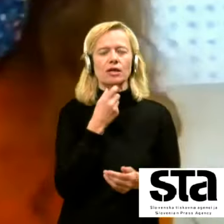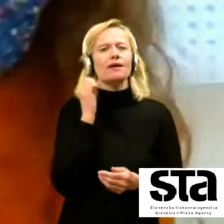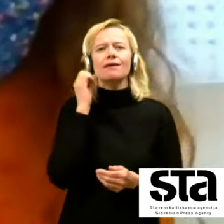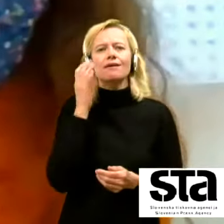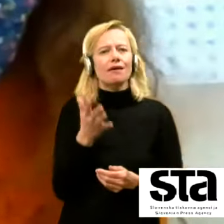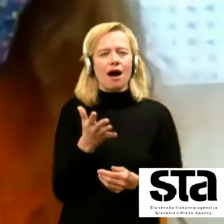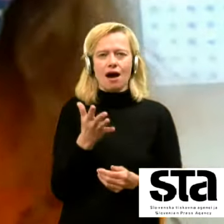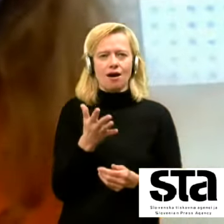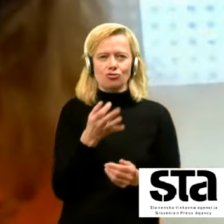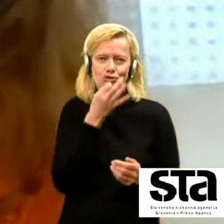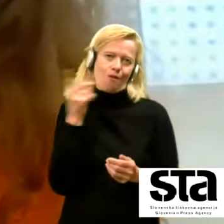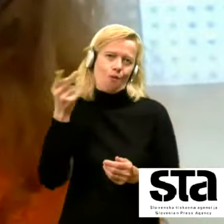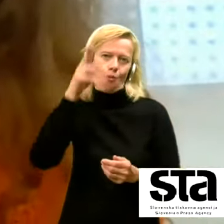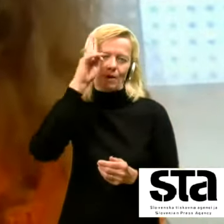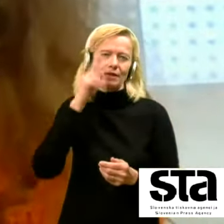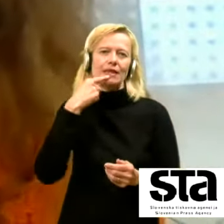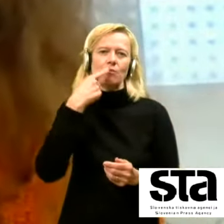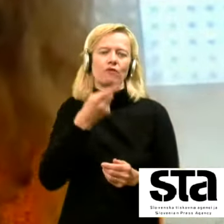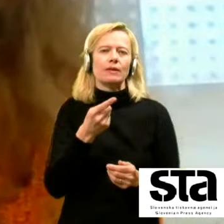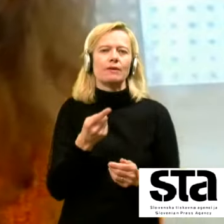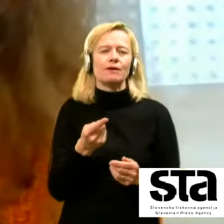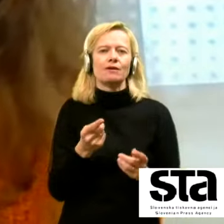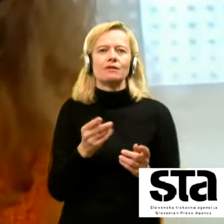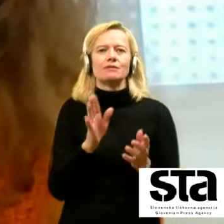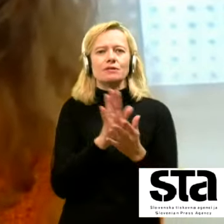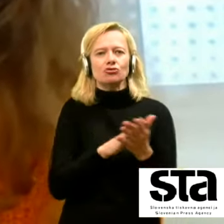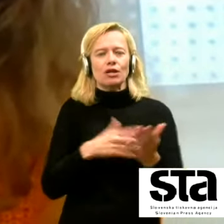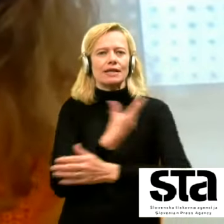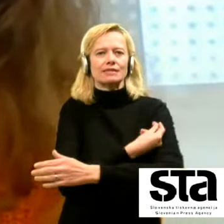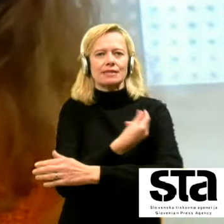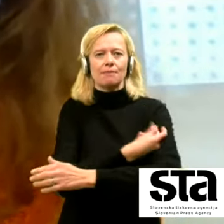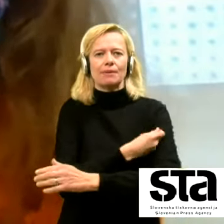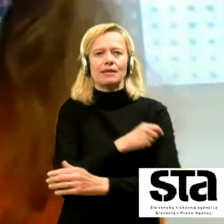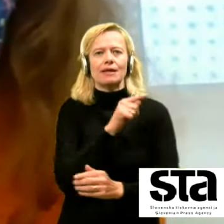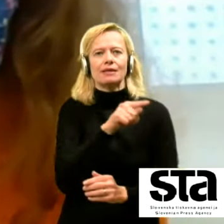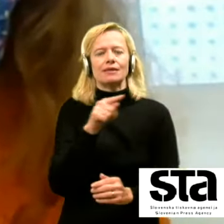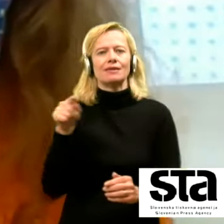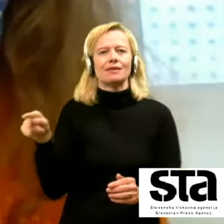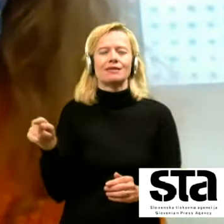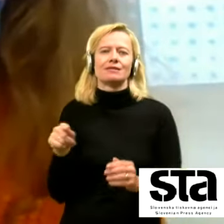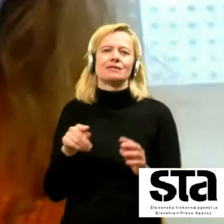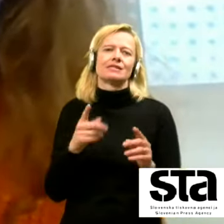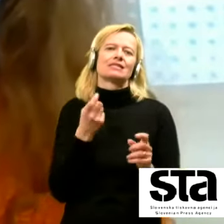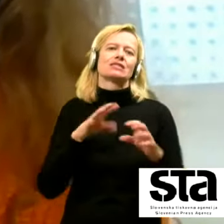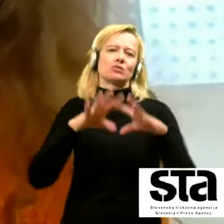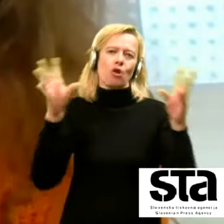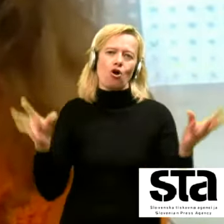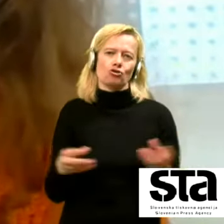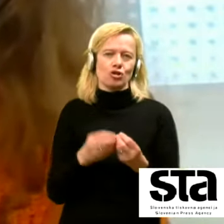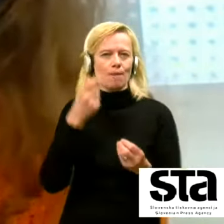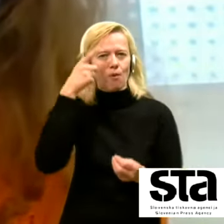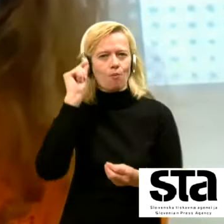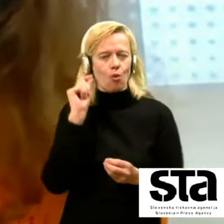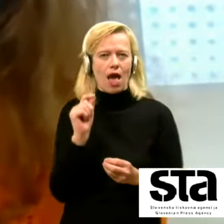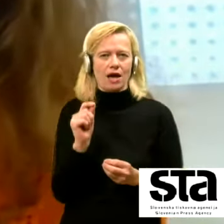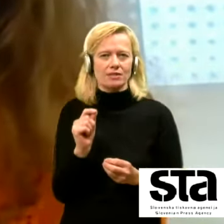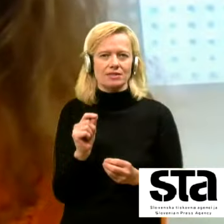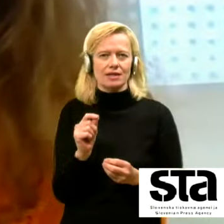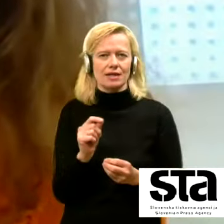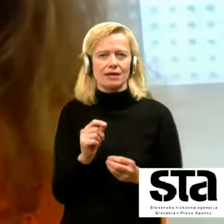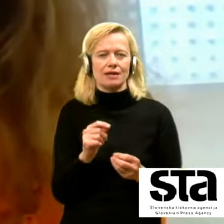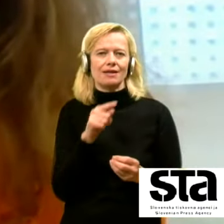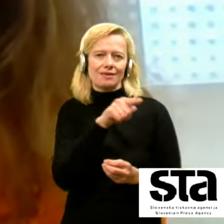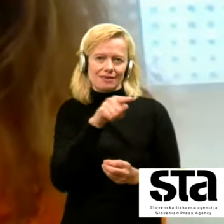upate na povedati prišli na vrsto tisti da rečemo splošne populacije morda ti ki so se